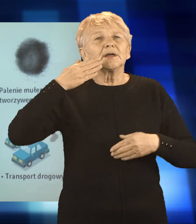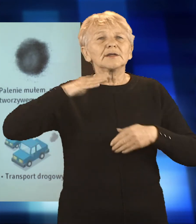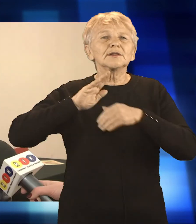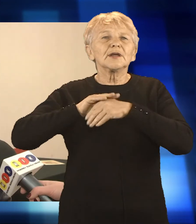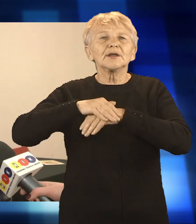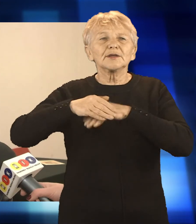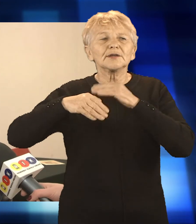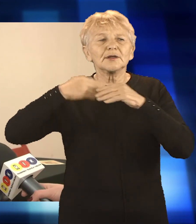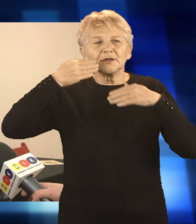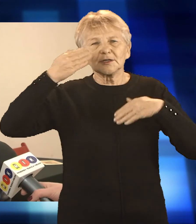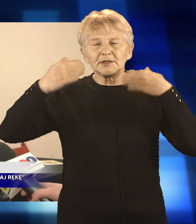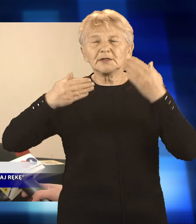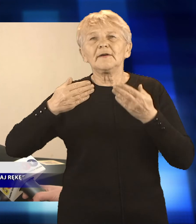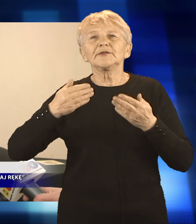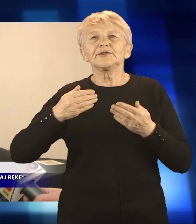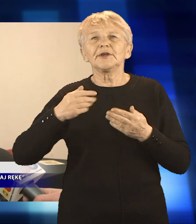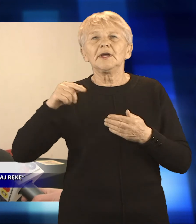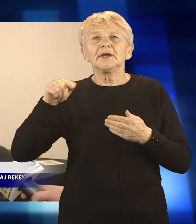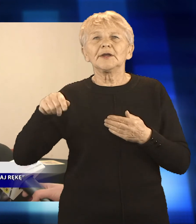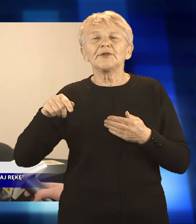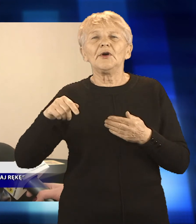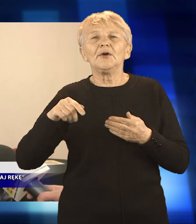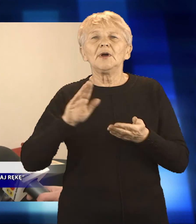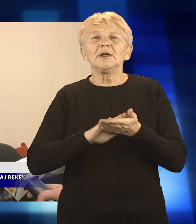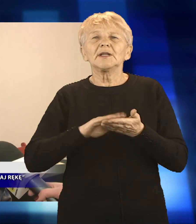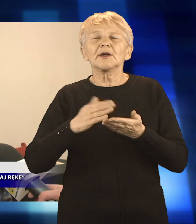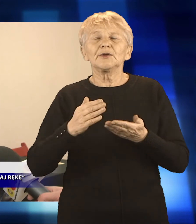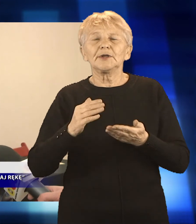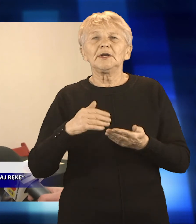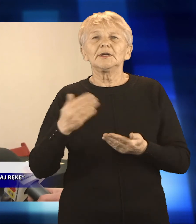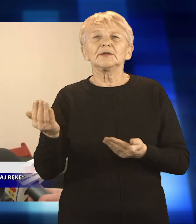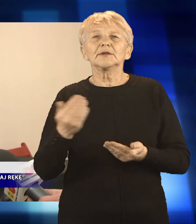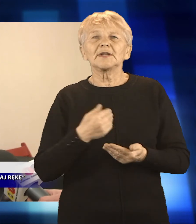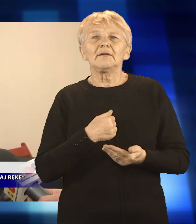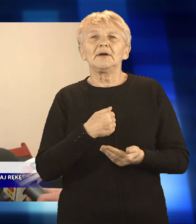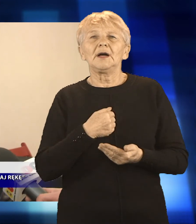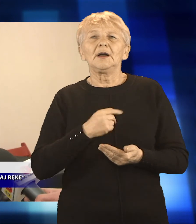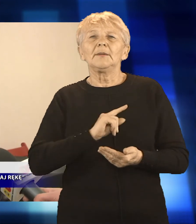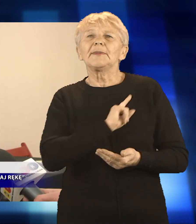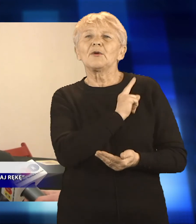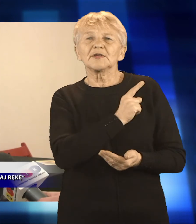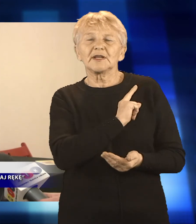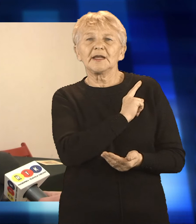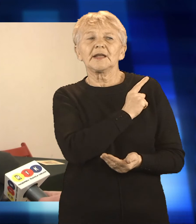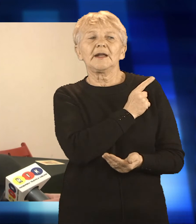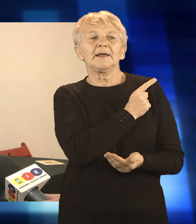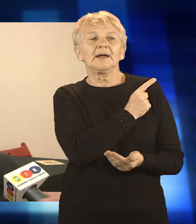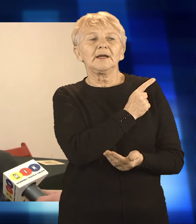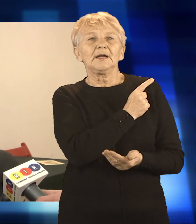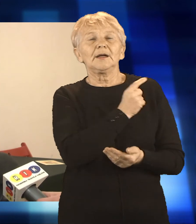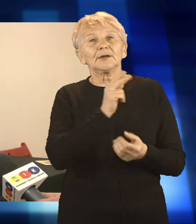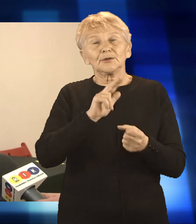Laura otrzymała Pani Irena Białuska za wieloletnie działania na rzecz osób niesłyszących,